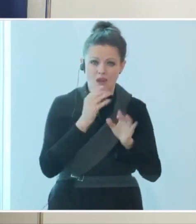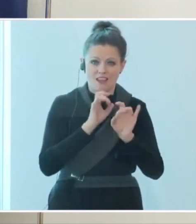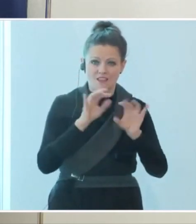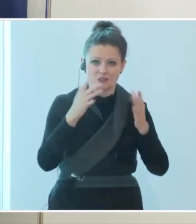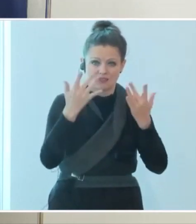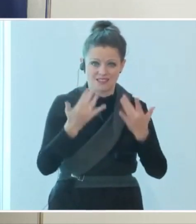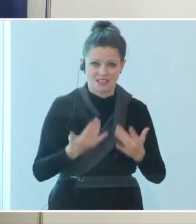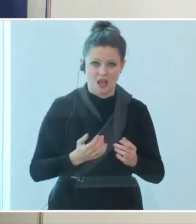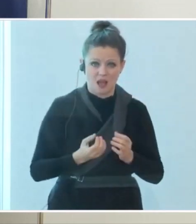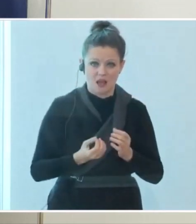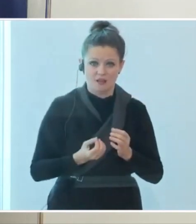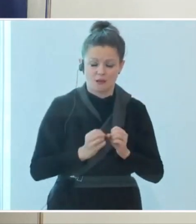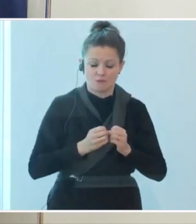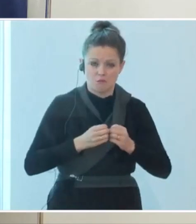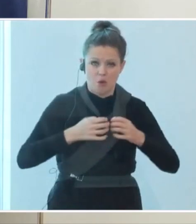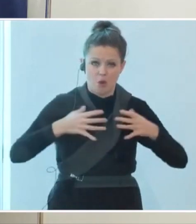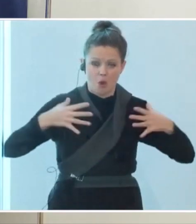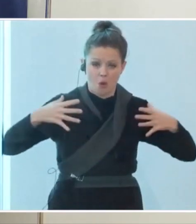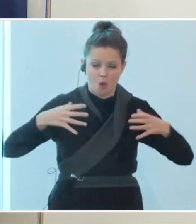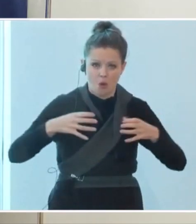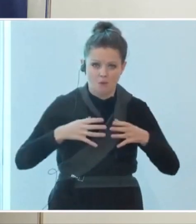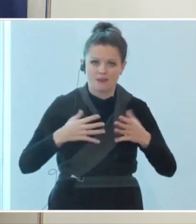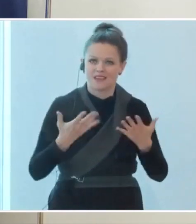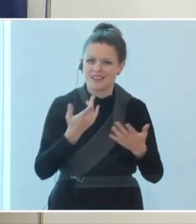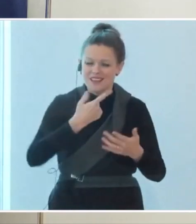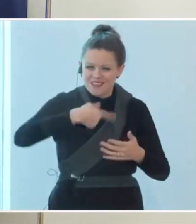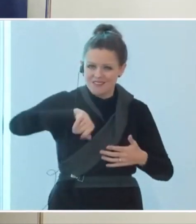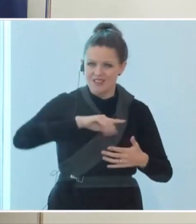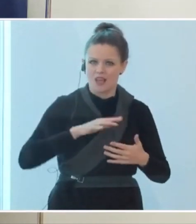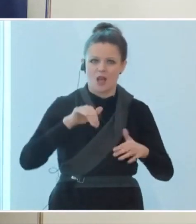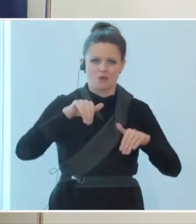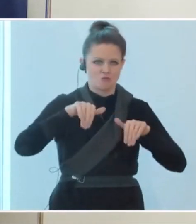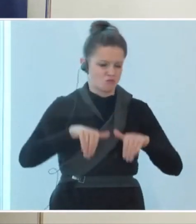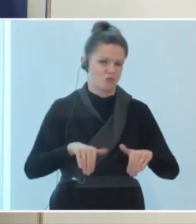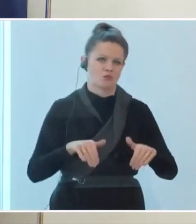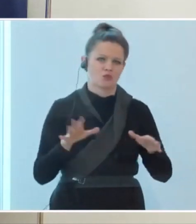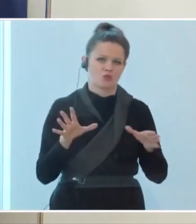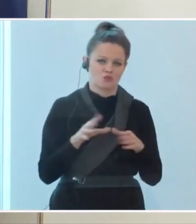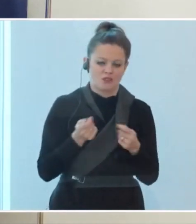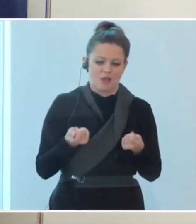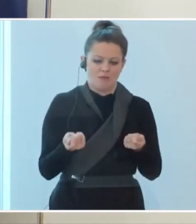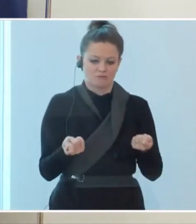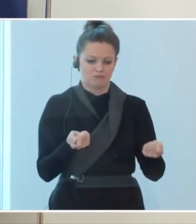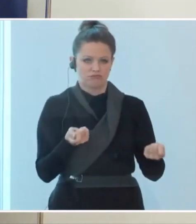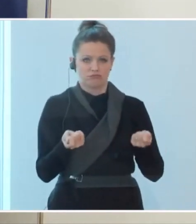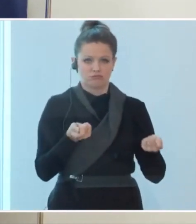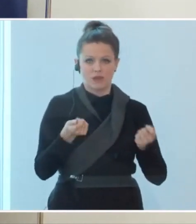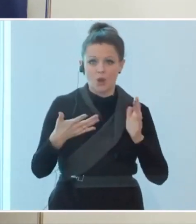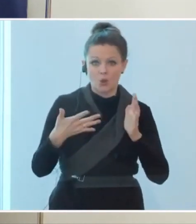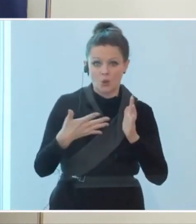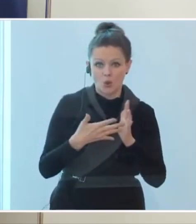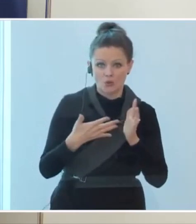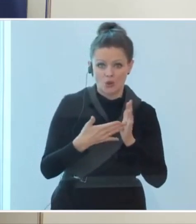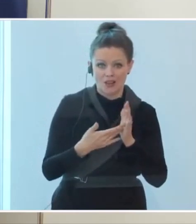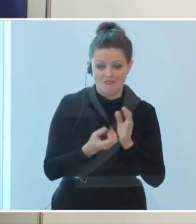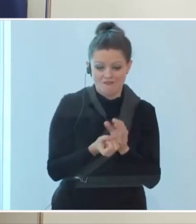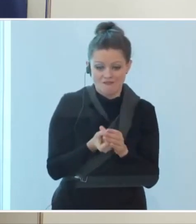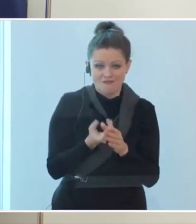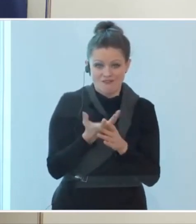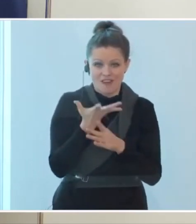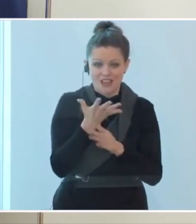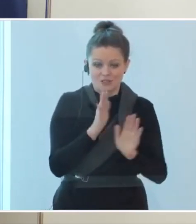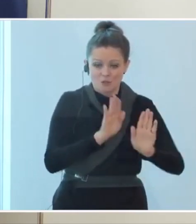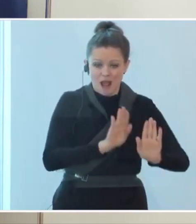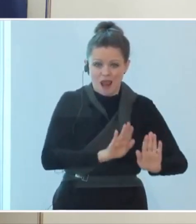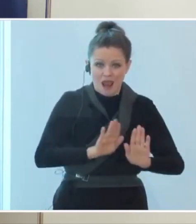in den nächsten Monaten so gut wie möglich unter Kontrolle behalten, dass dieses Wachstum so langsam wie